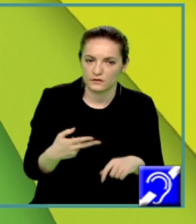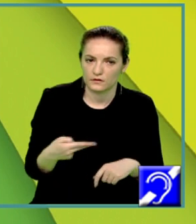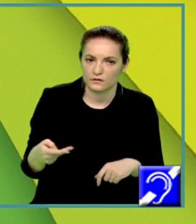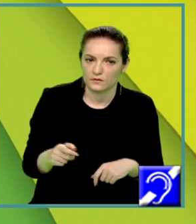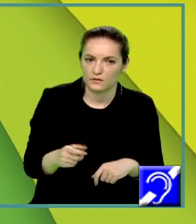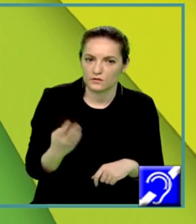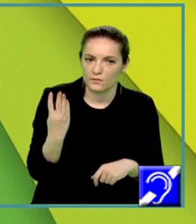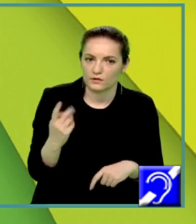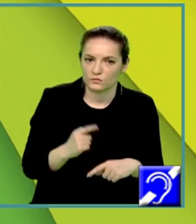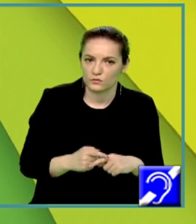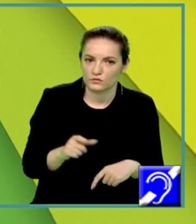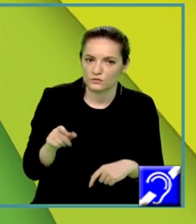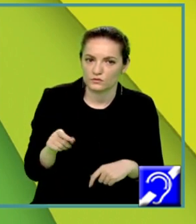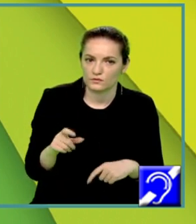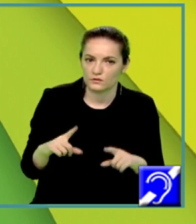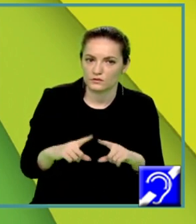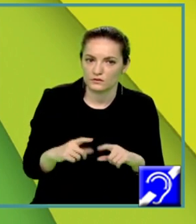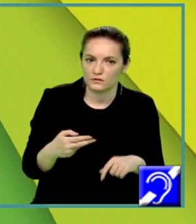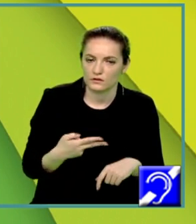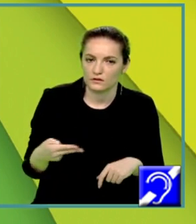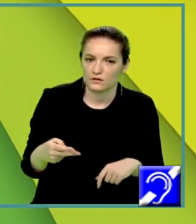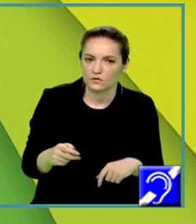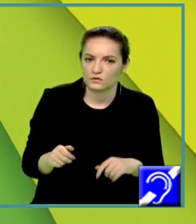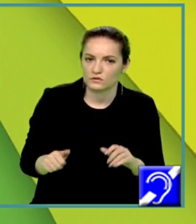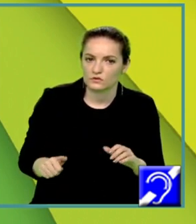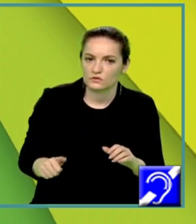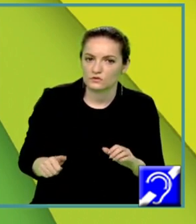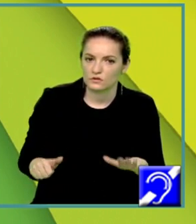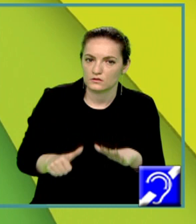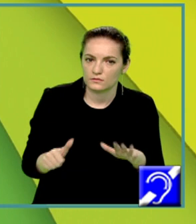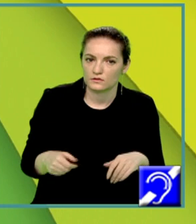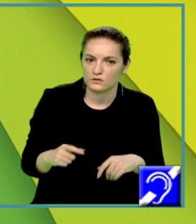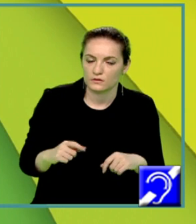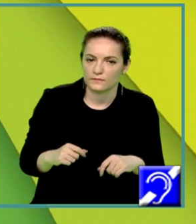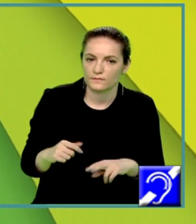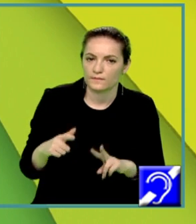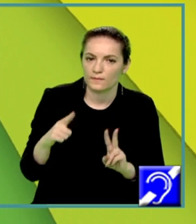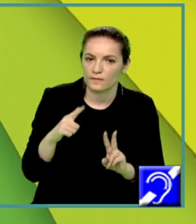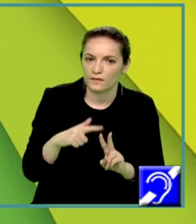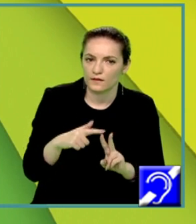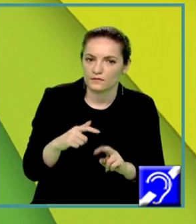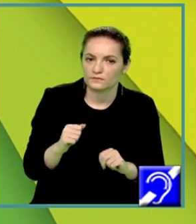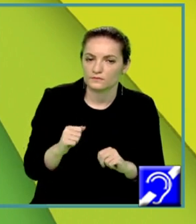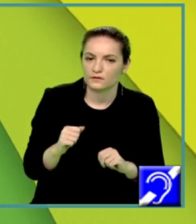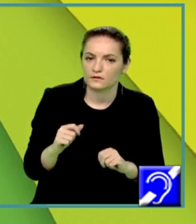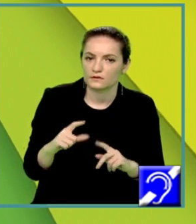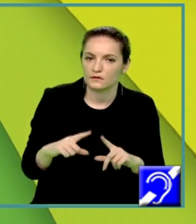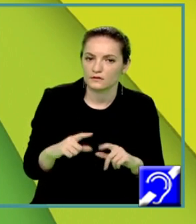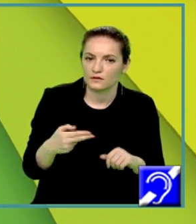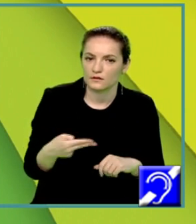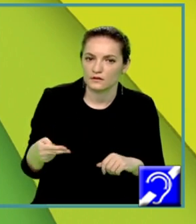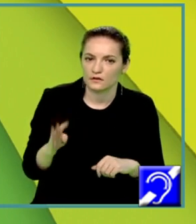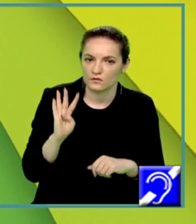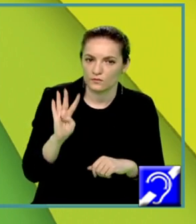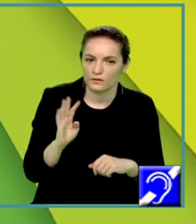fi egal cu 4 plus 12, deci delta egal cu 16, pătrat perfect și obținem radical din delta